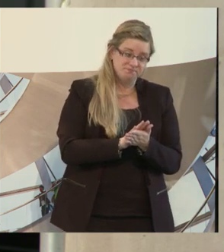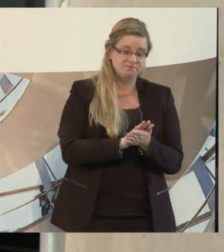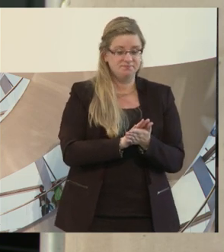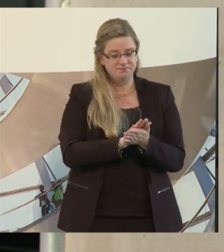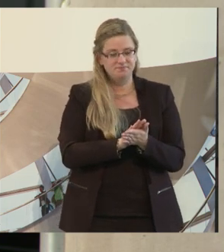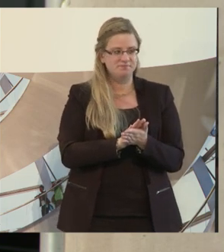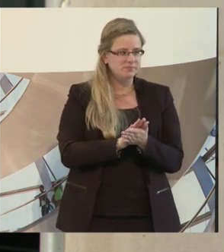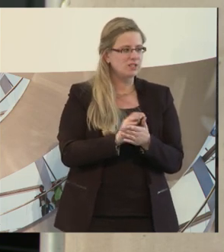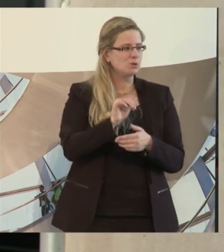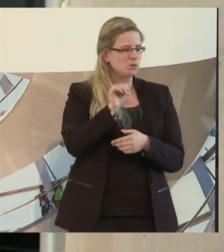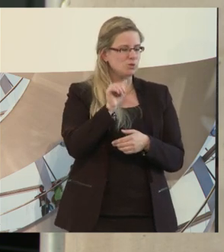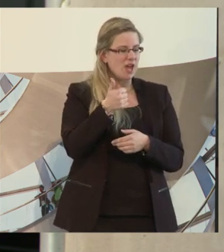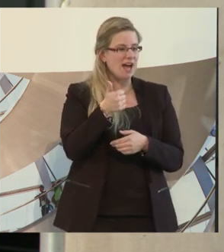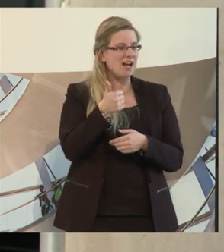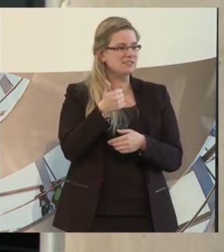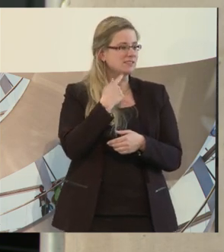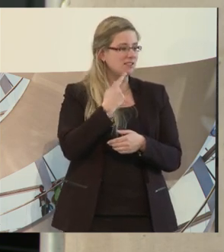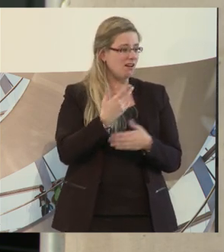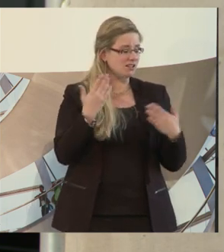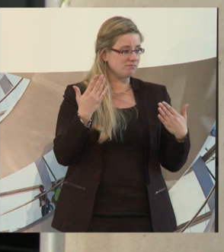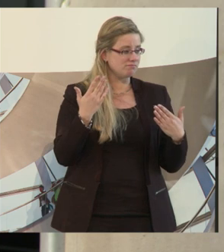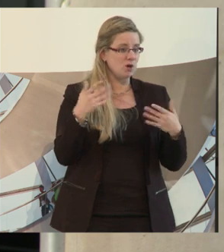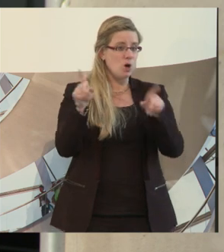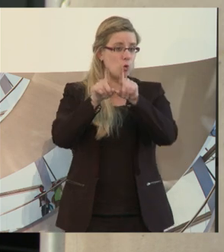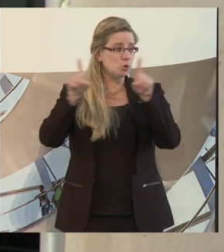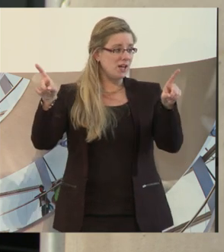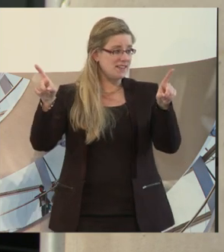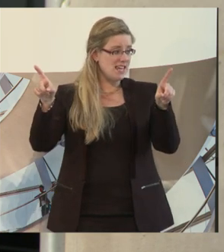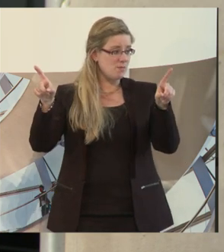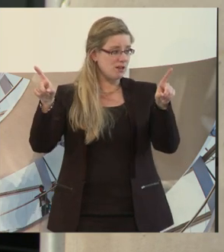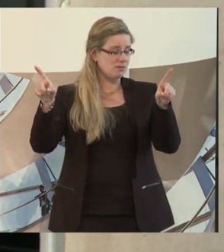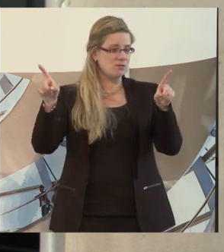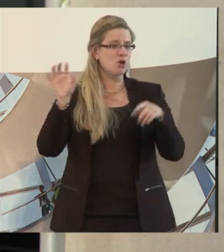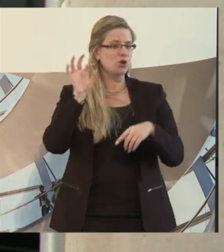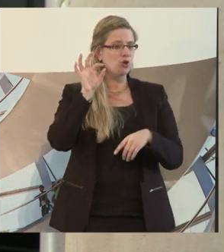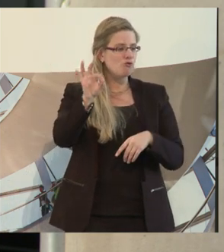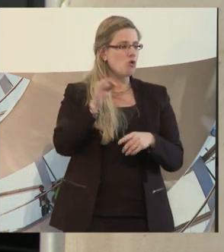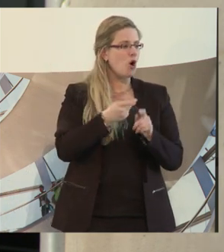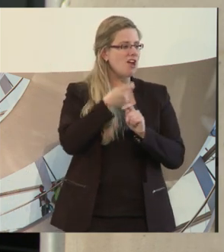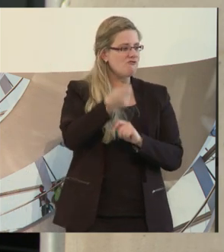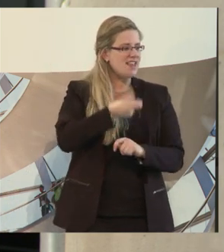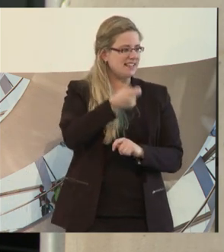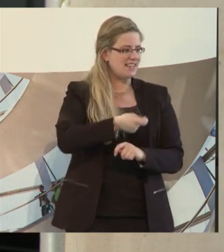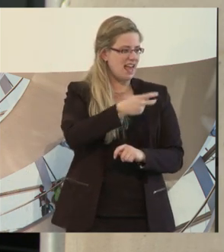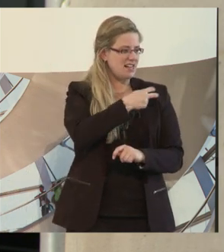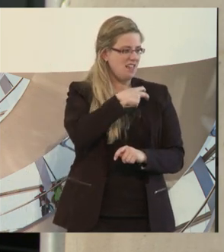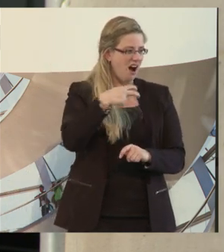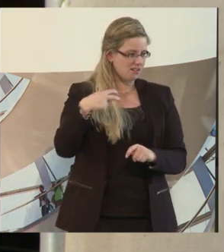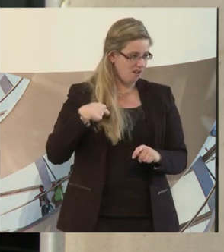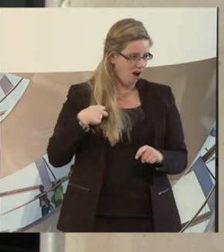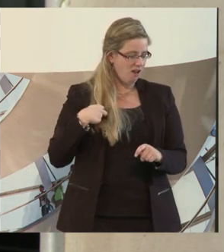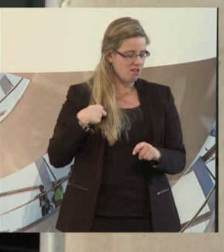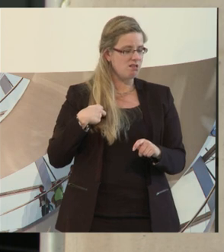dass es einem Unternehmen, dass es für ein Unternehmen kein finanzieller Nachteil gegenüber den Wettbewerbern sein darf,